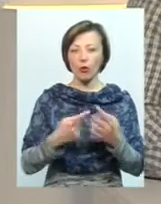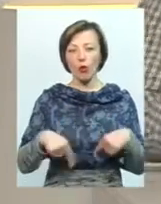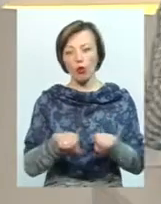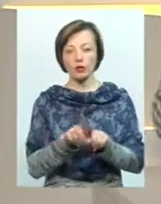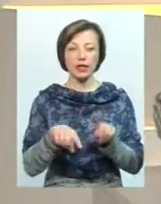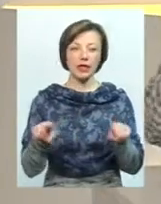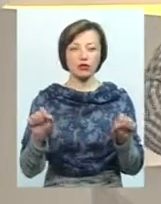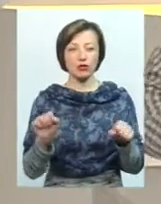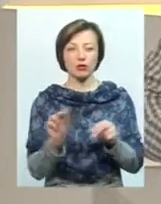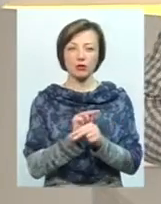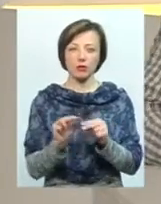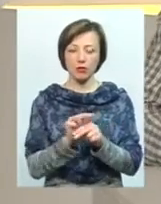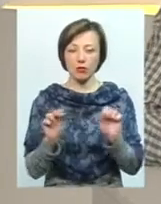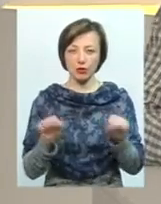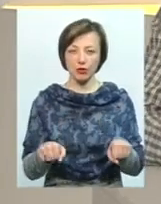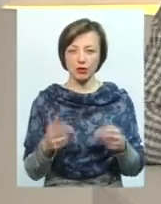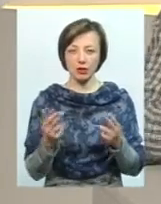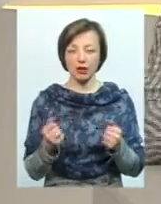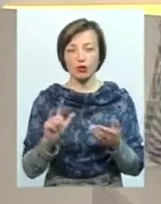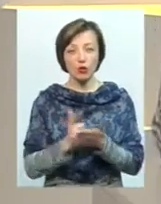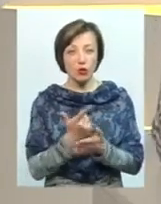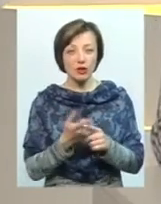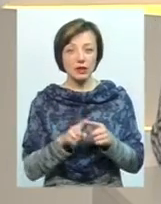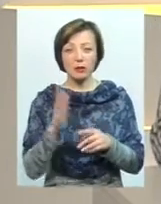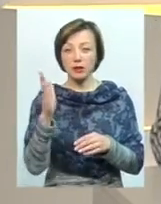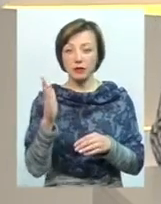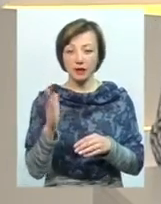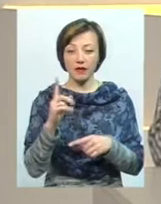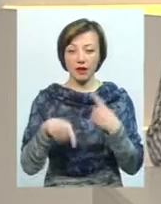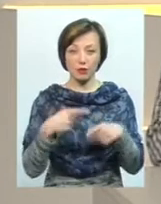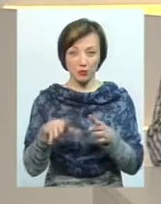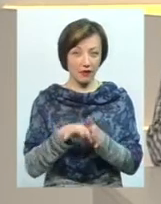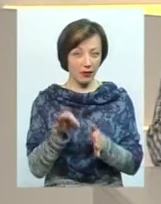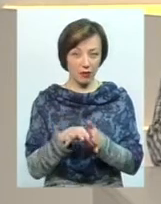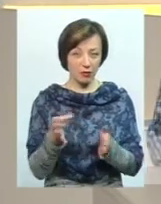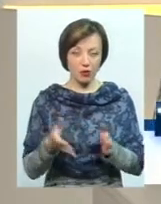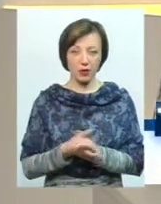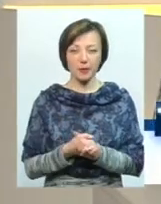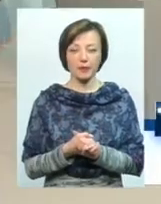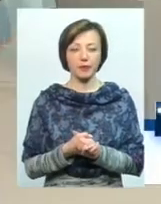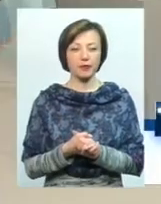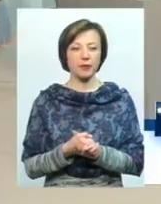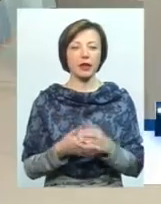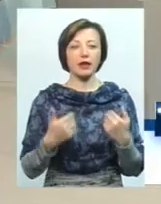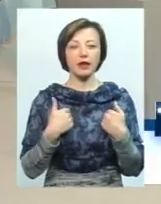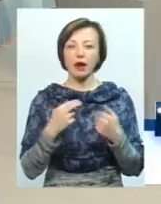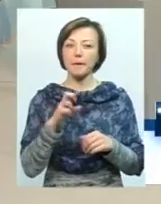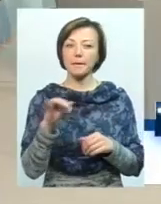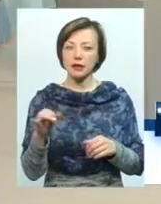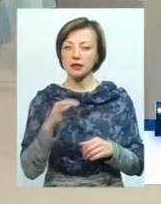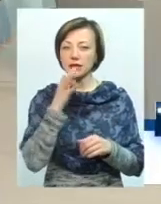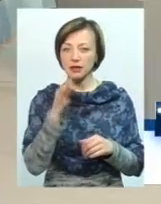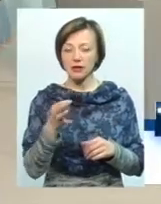там підрихтувати, так би мовити, але це, знову ж таки, на перспективу на наступній вибор. Я би сказав так. Зазвичай це